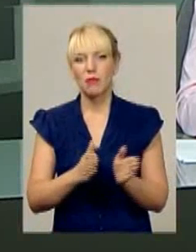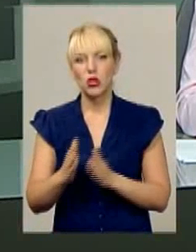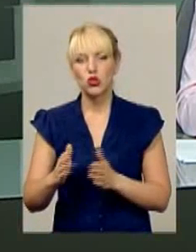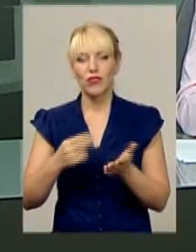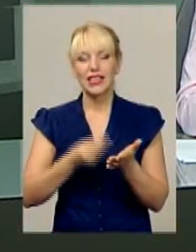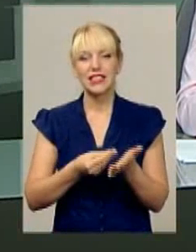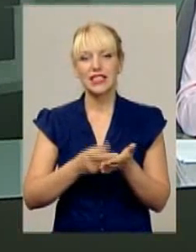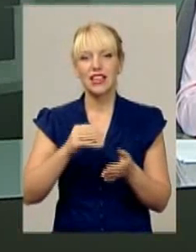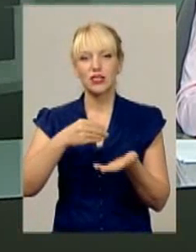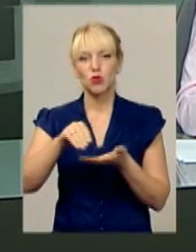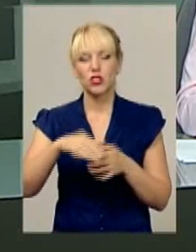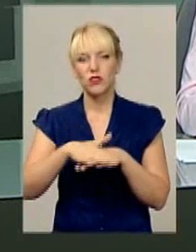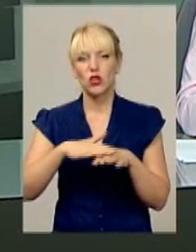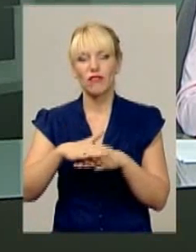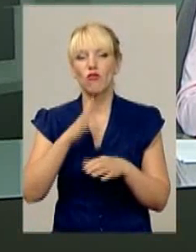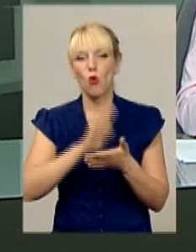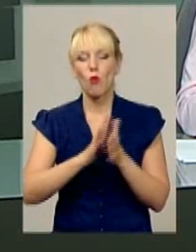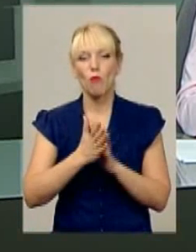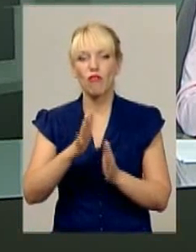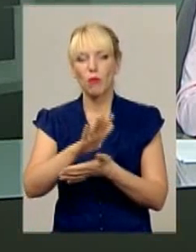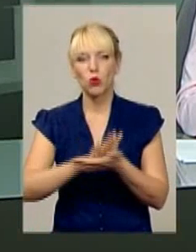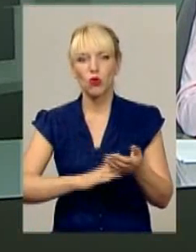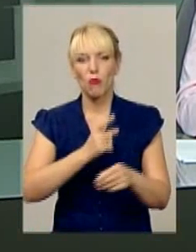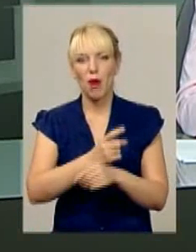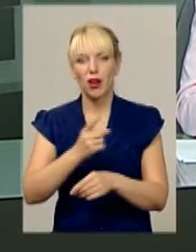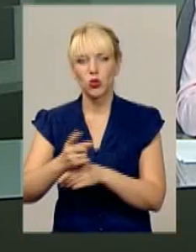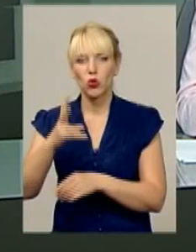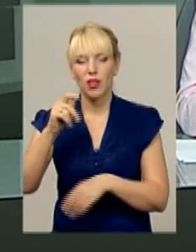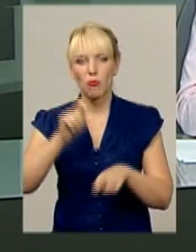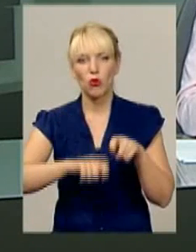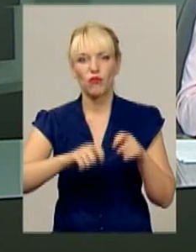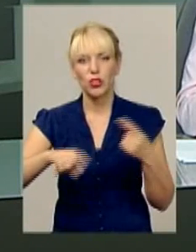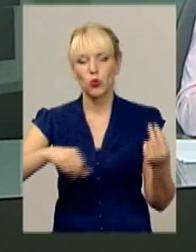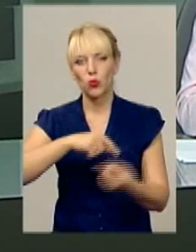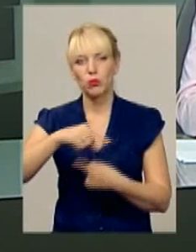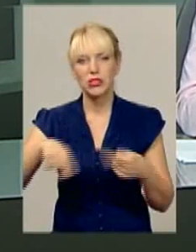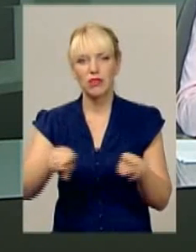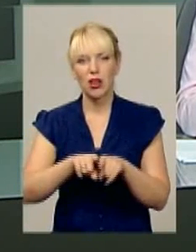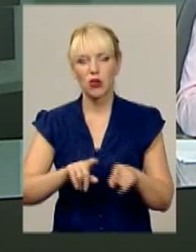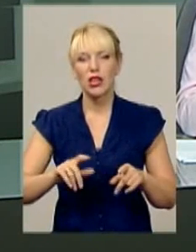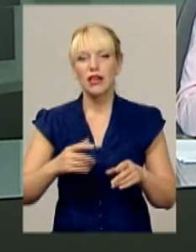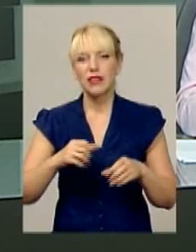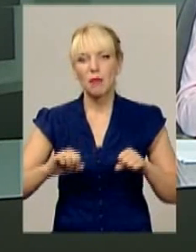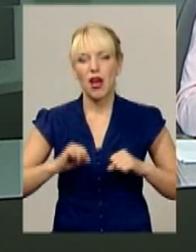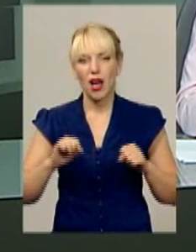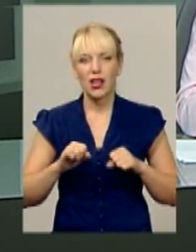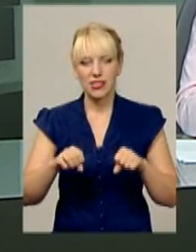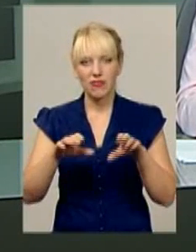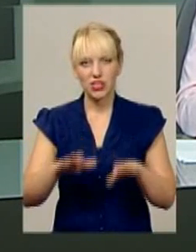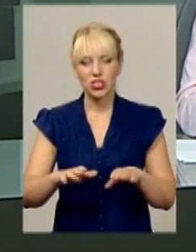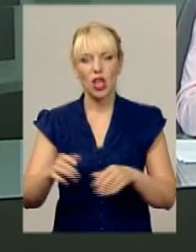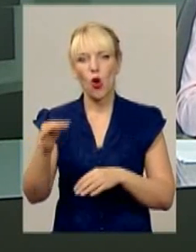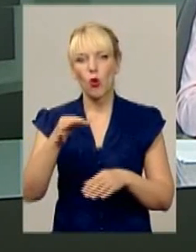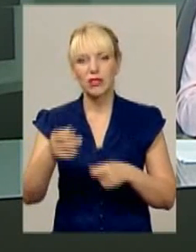споживчому ринку в умовах продовження мораторію на перевірку бізнесу? Таку проблему наразі намагається розв'язати обласна влада.